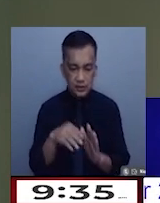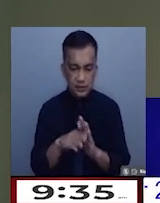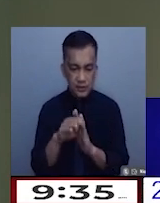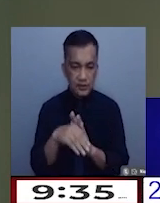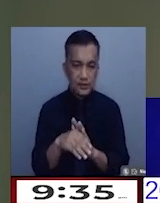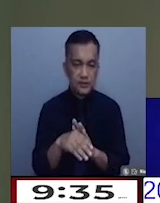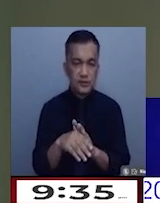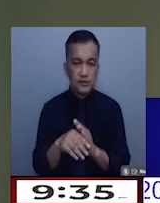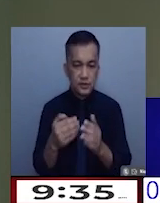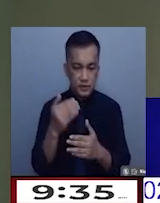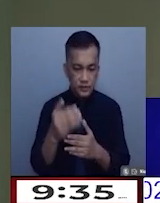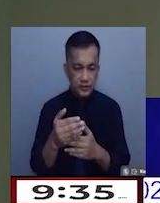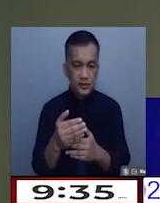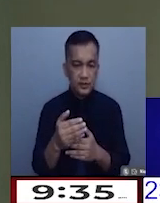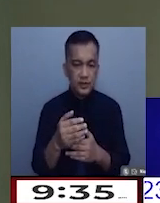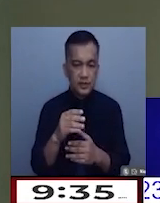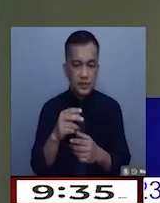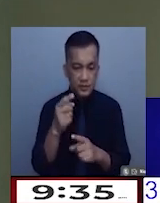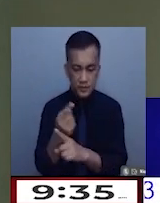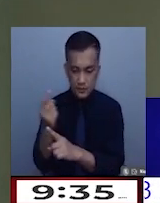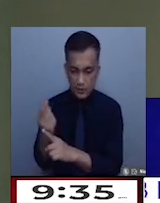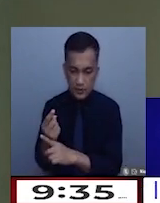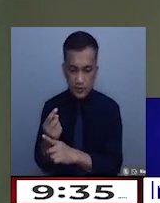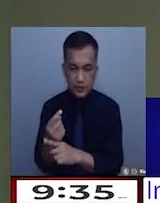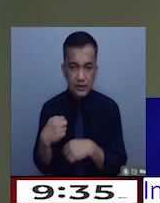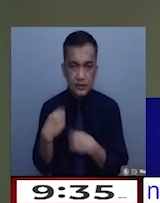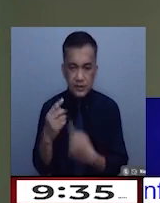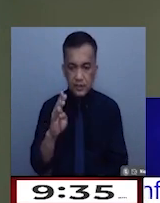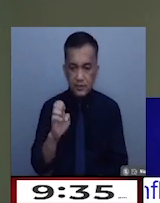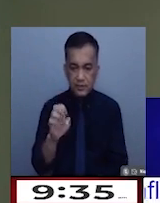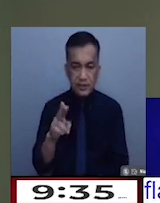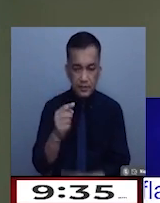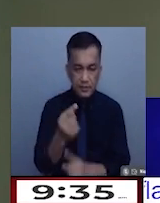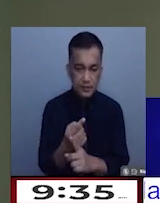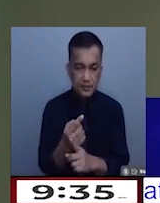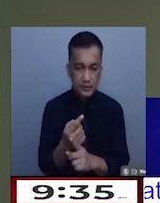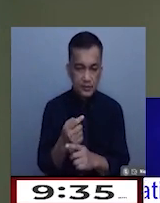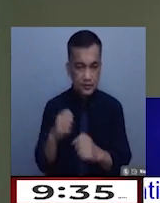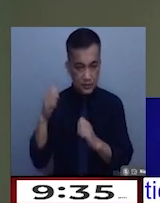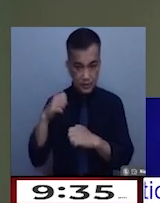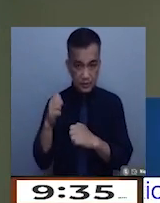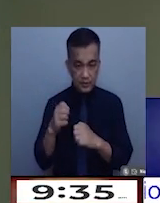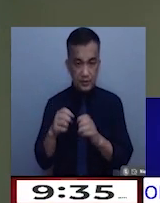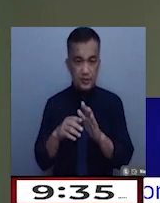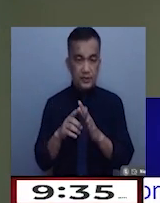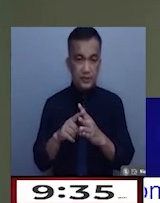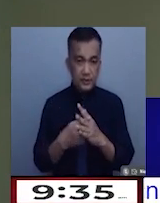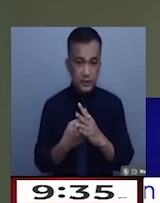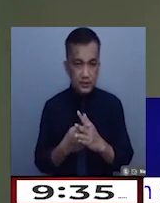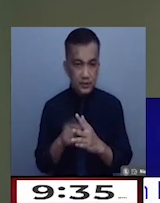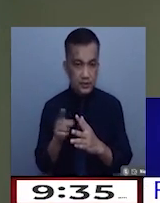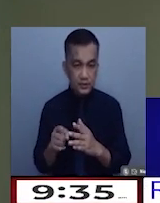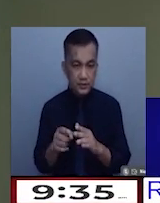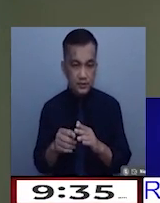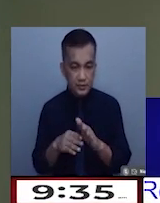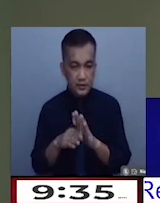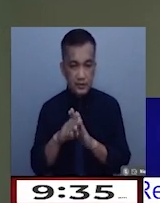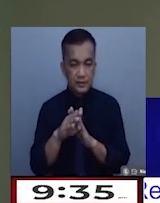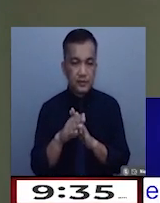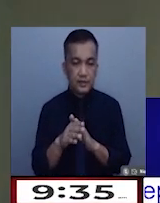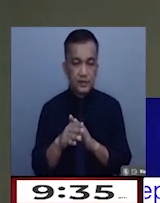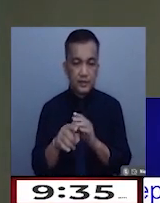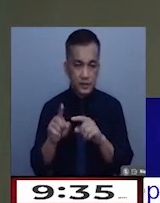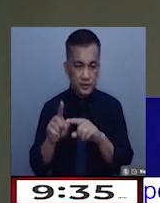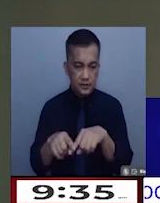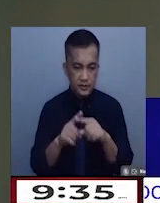sa mga sumusunod na buwan since bear months na po? Do we expect na simula na po ito ng pagtaas based